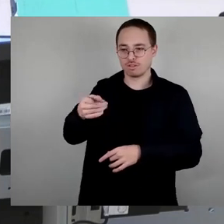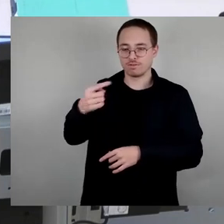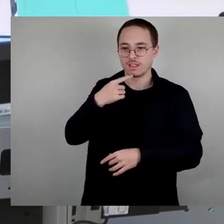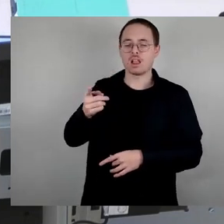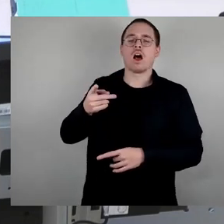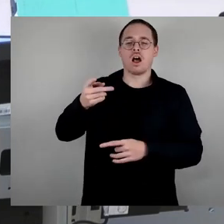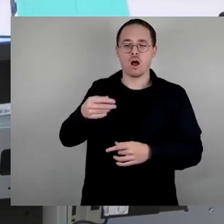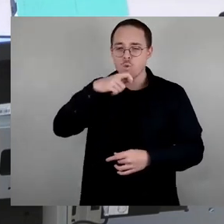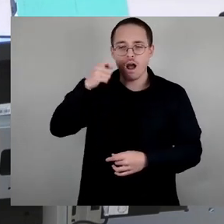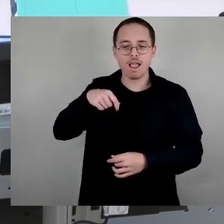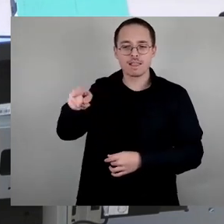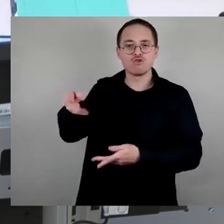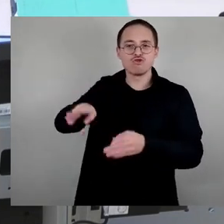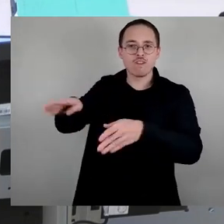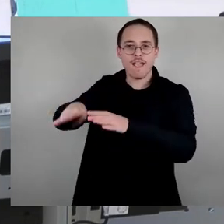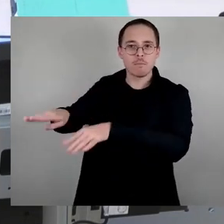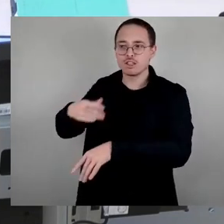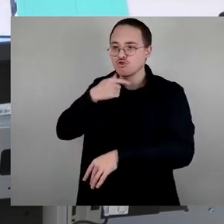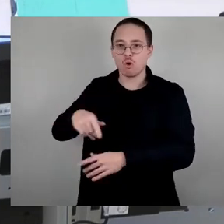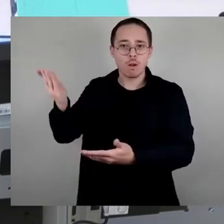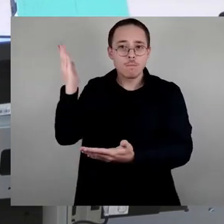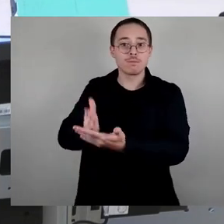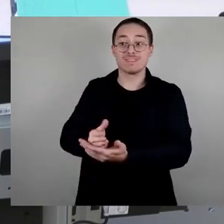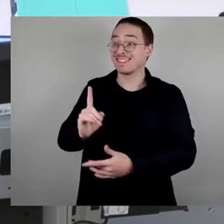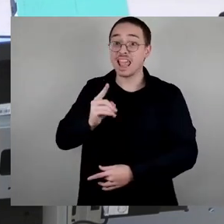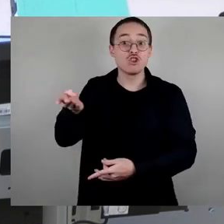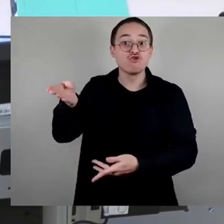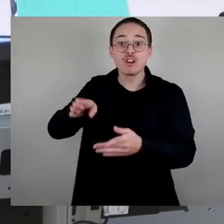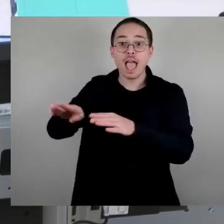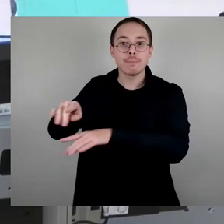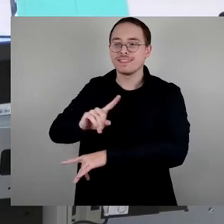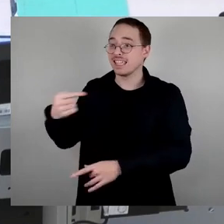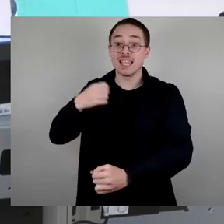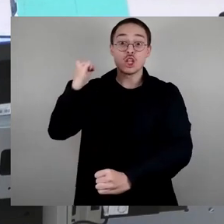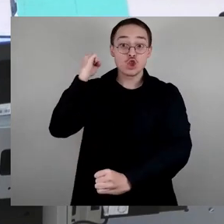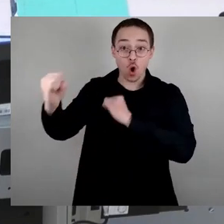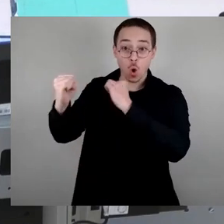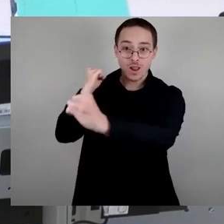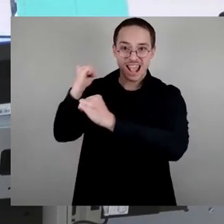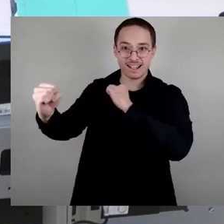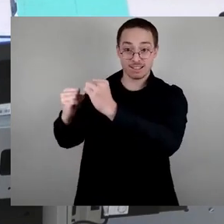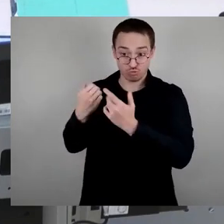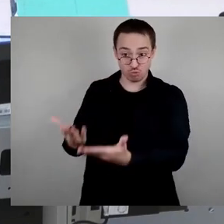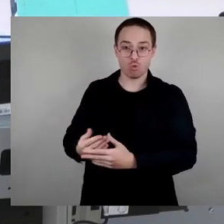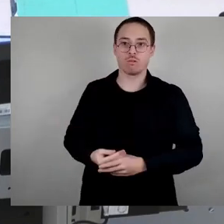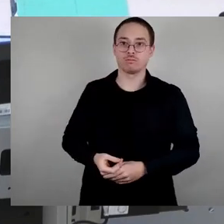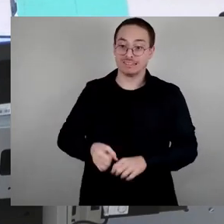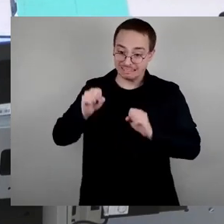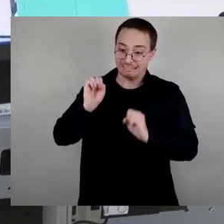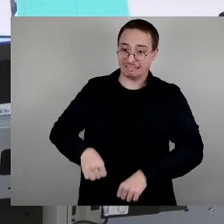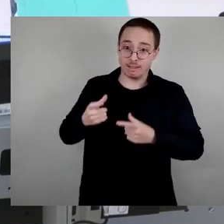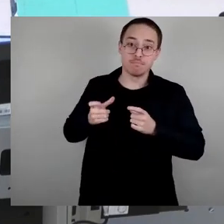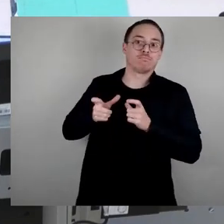Nein, das ist ein Töten, das ist ein willentlicher Akt sozusagen, der auch gestoppt werden kann. Genauso wie die